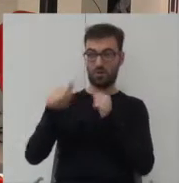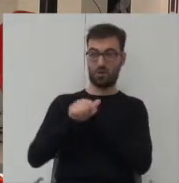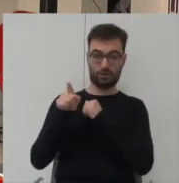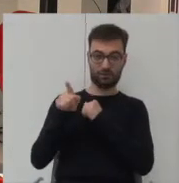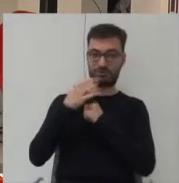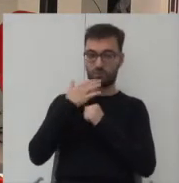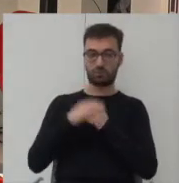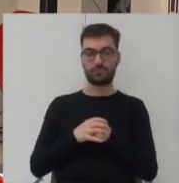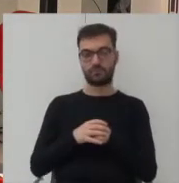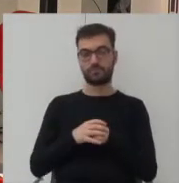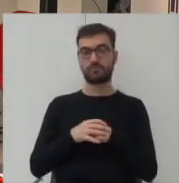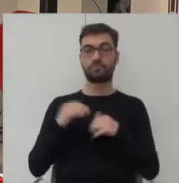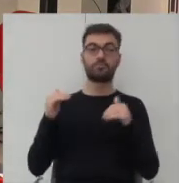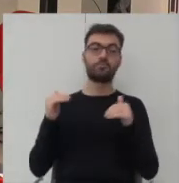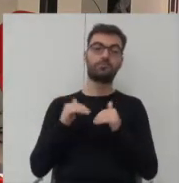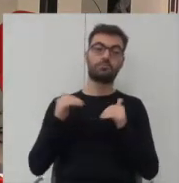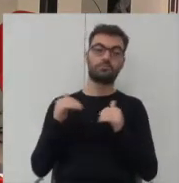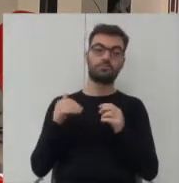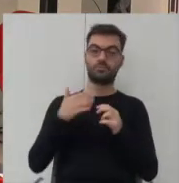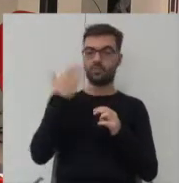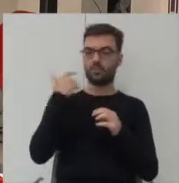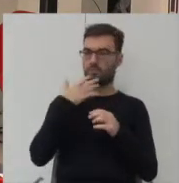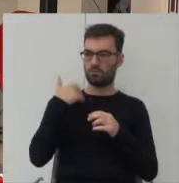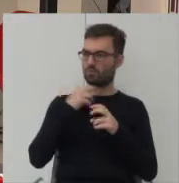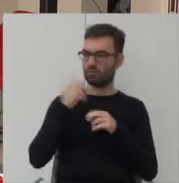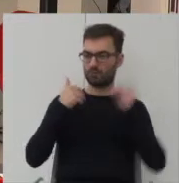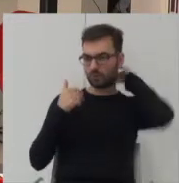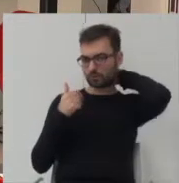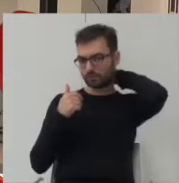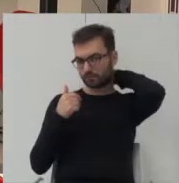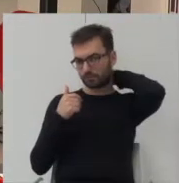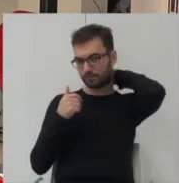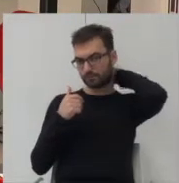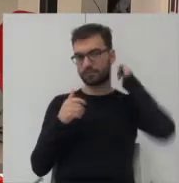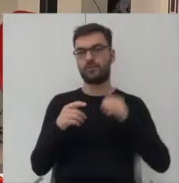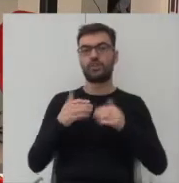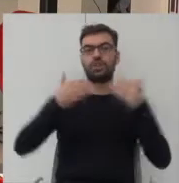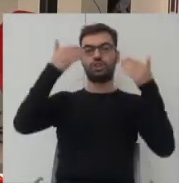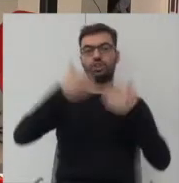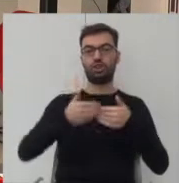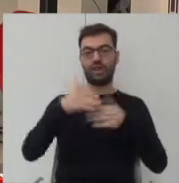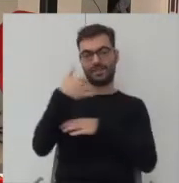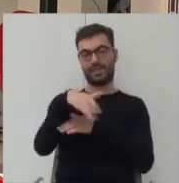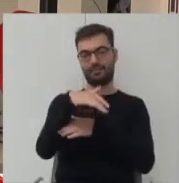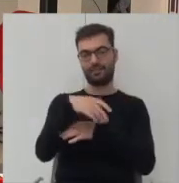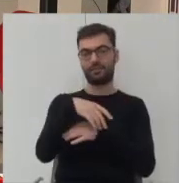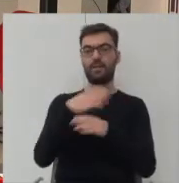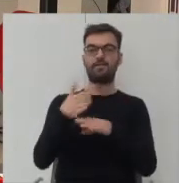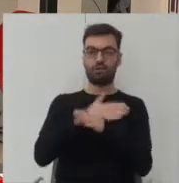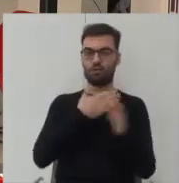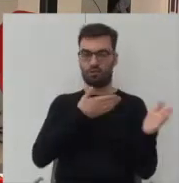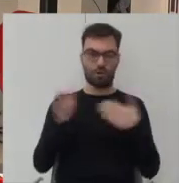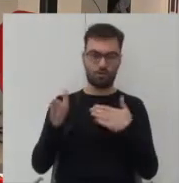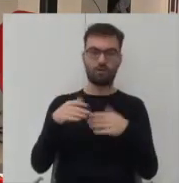temat może nie wiem czy wspomniałem o tym trakcie prezentacji ale ściany zewnętrzne są prefabrykowane i